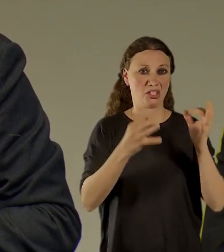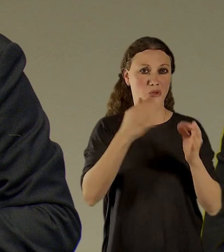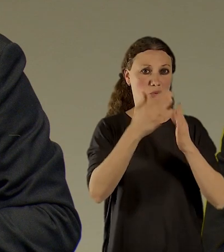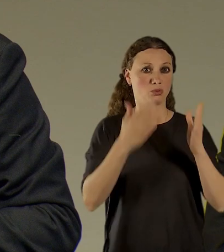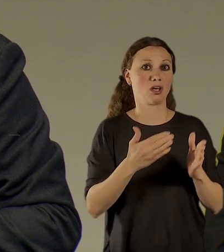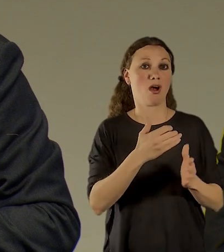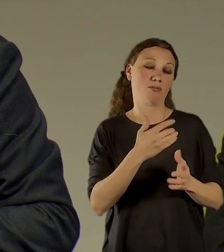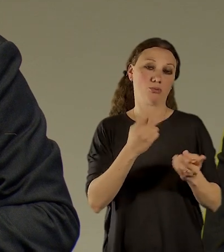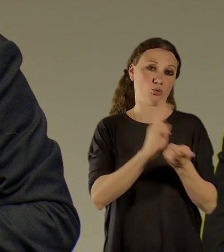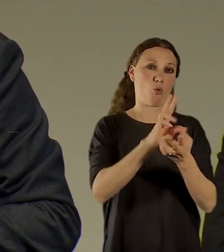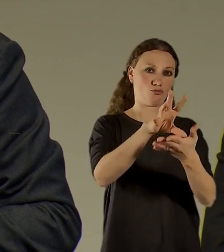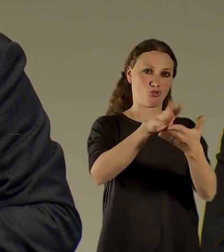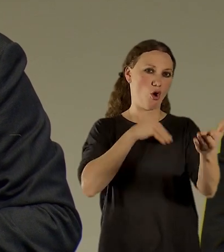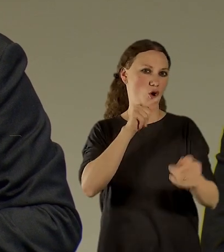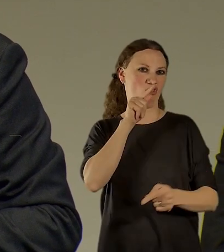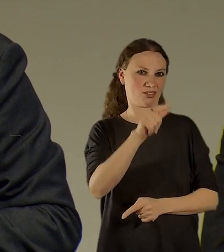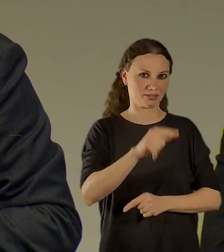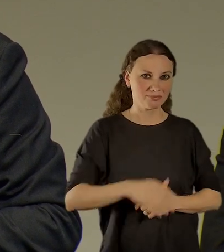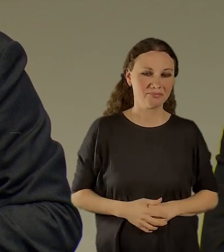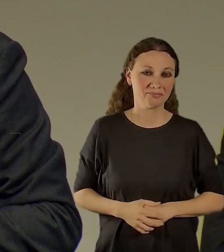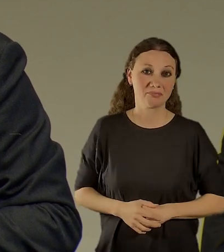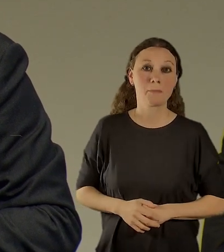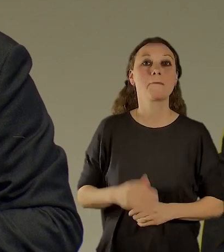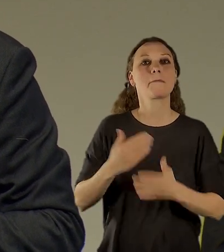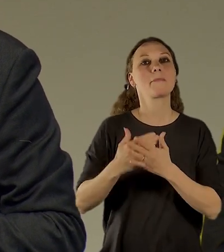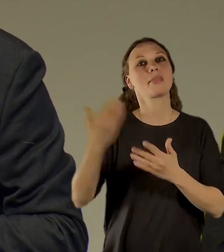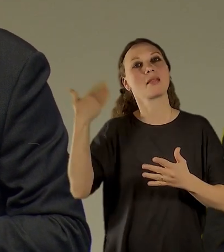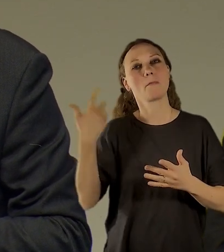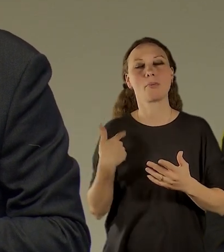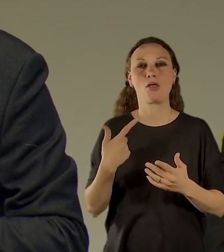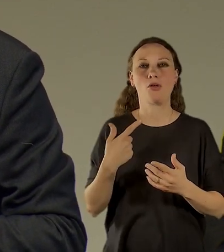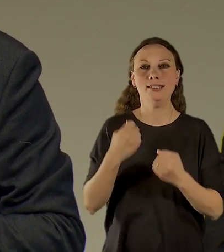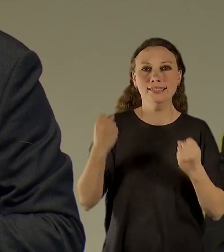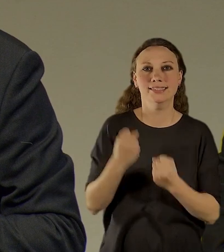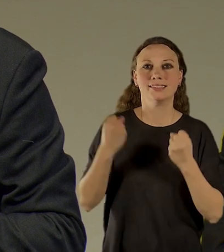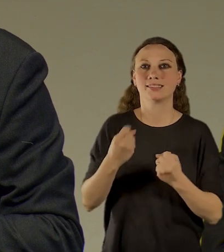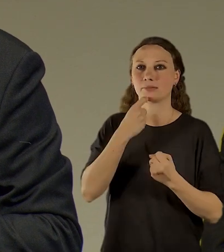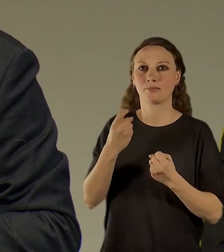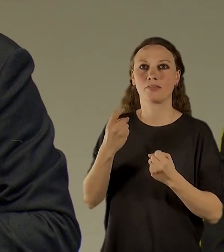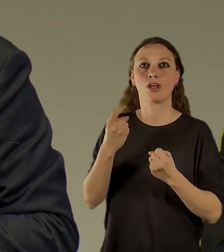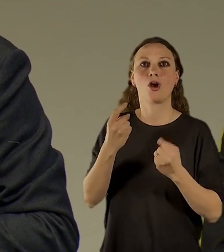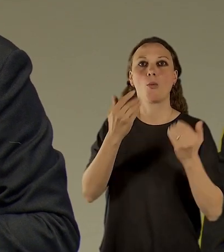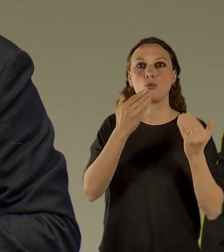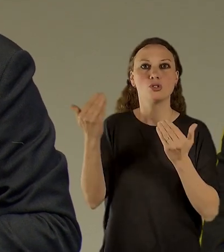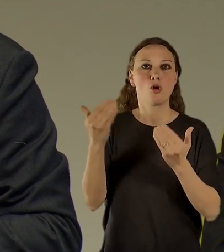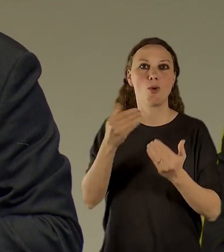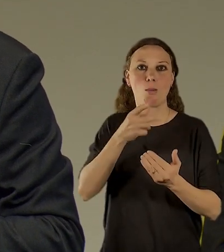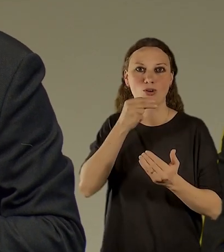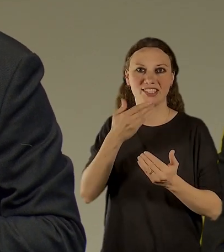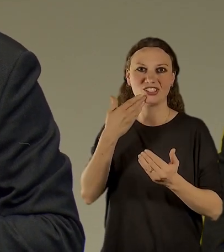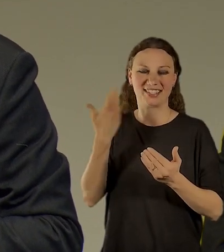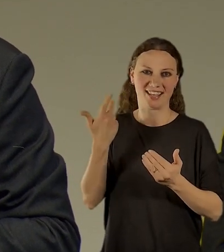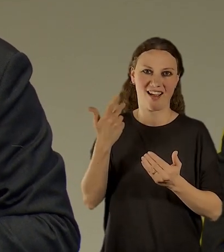nás byly vzorem. My jsme se snažili tehdy získat Můzeum policie České republiky, můžeme to dneska snad už prozradit na